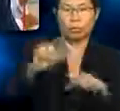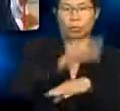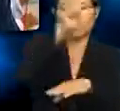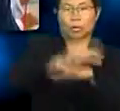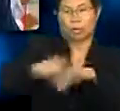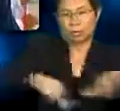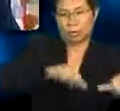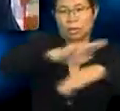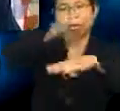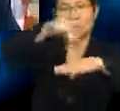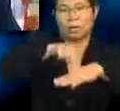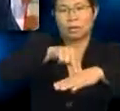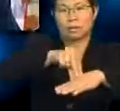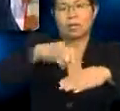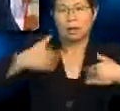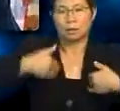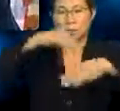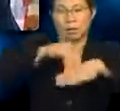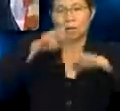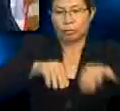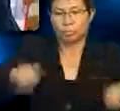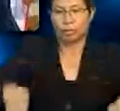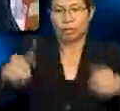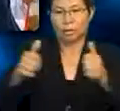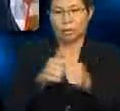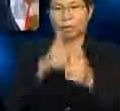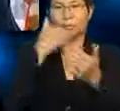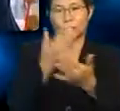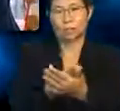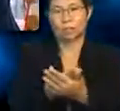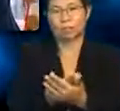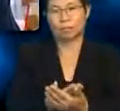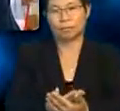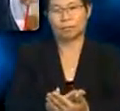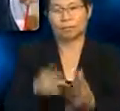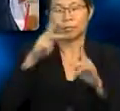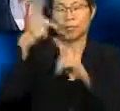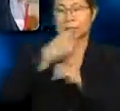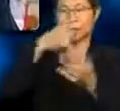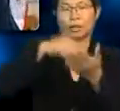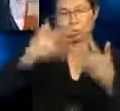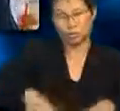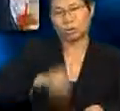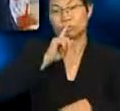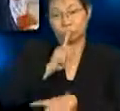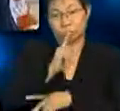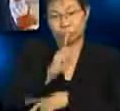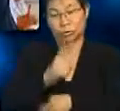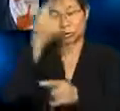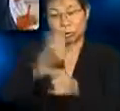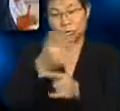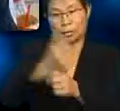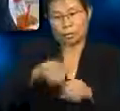kecerdasan naturalis Yang ada pada mereka Dengan sebaik mungkin Keadaan ini Sudah tentulah dapat